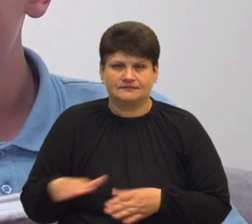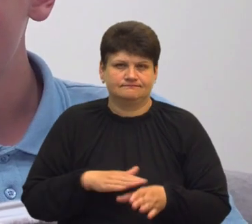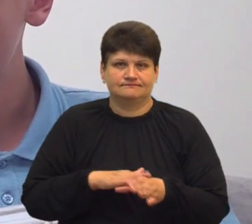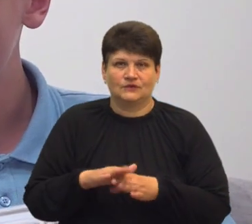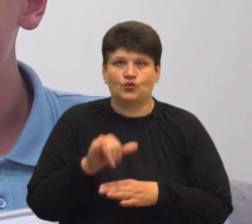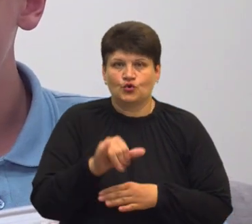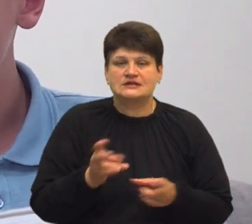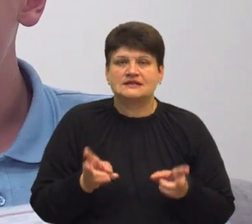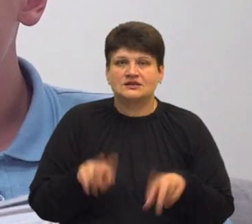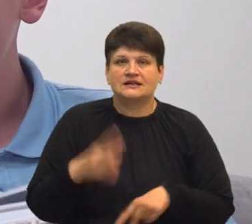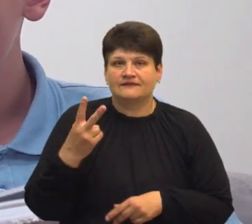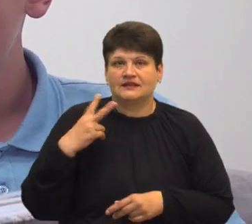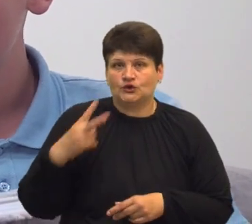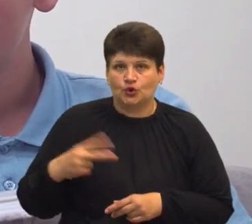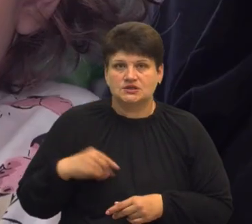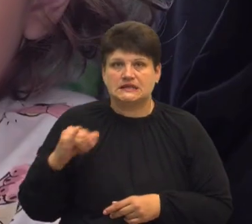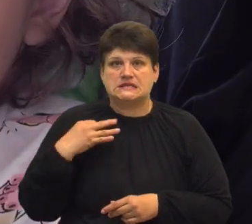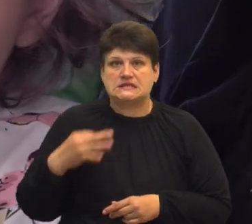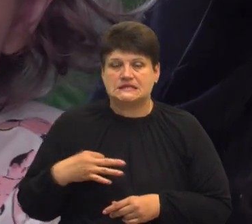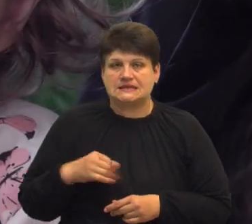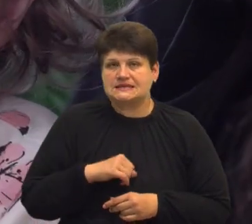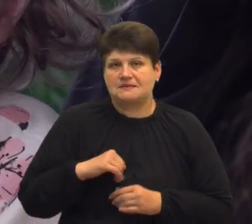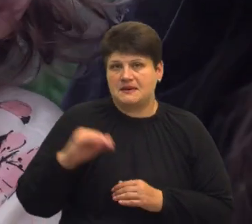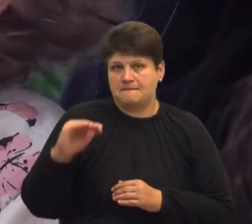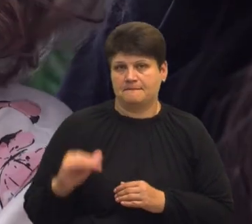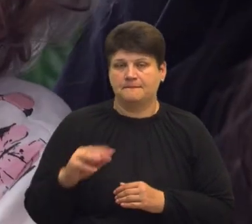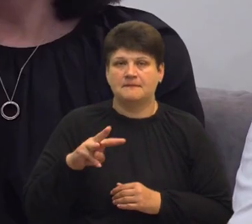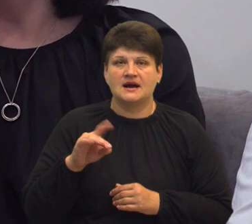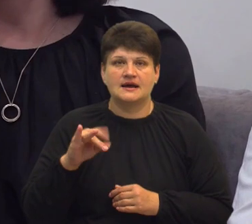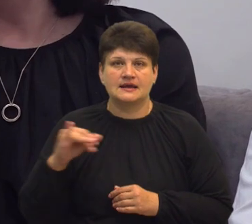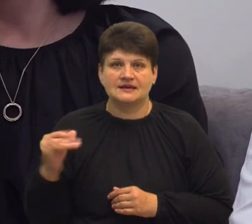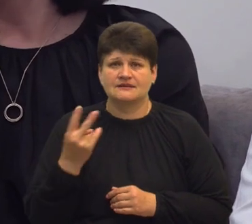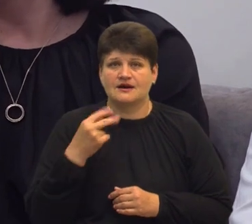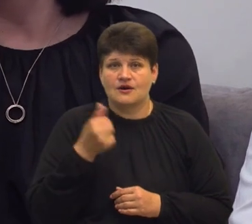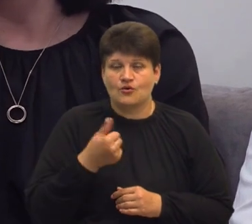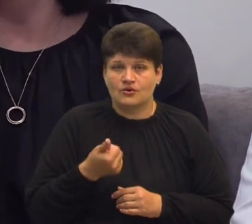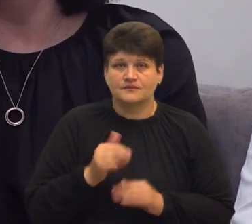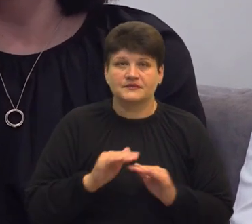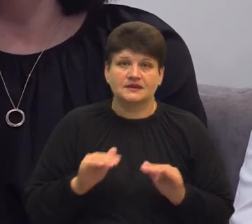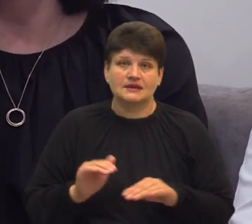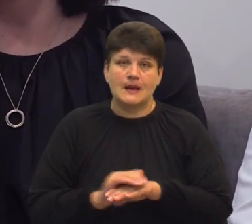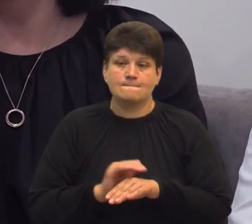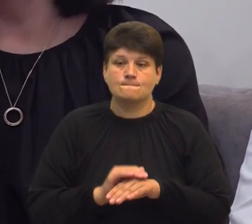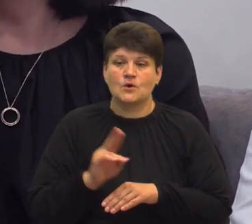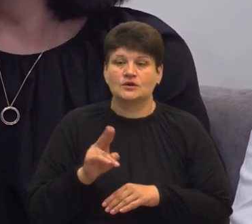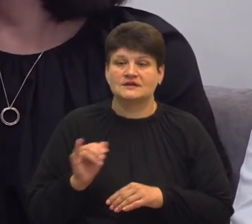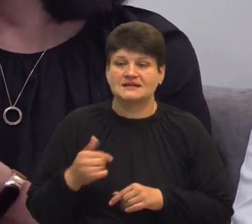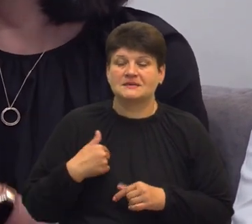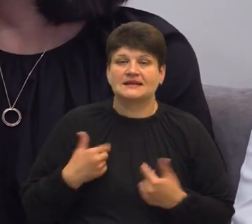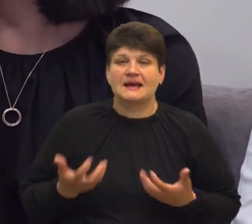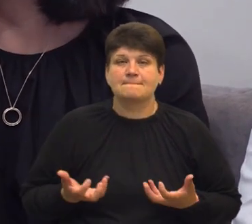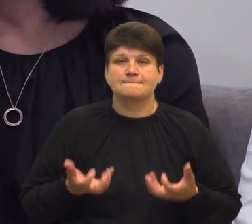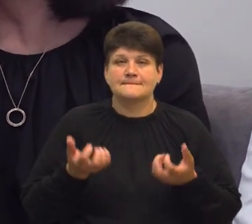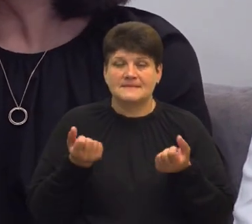нього залишилося дві доньки та син. Наймолодшій Марії зараз два роки. Діти молодці, діти. І мене підтримали,